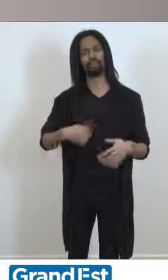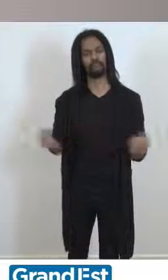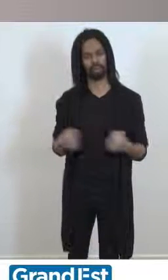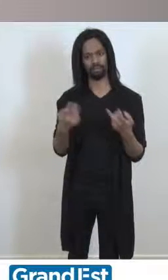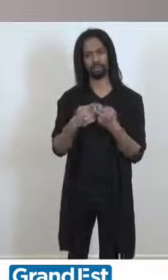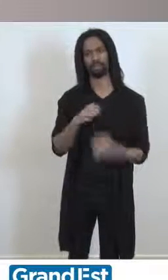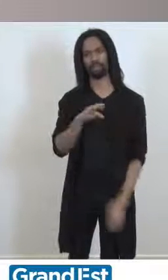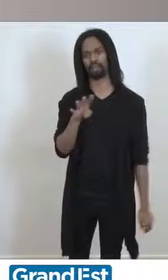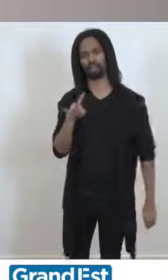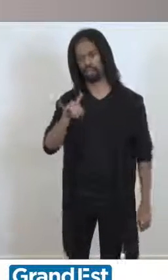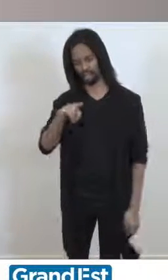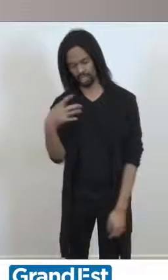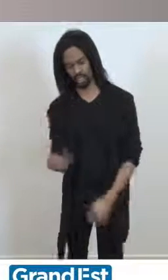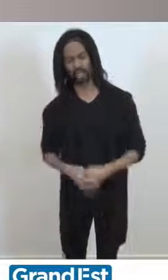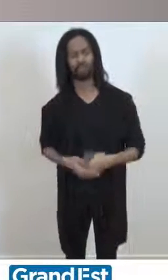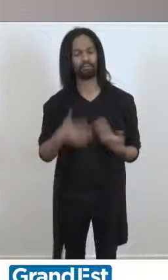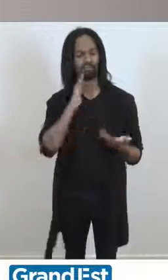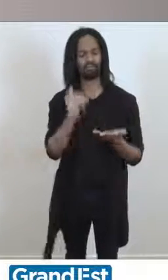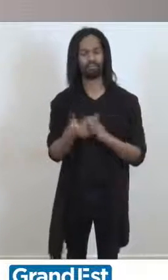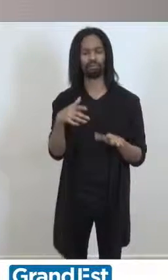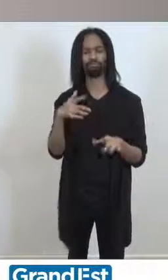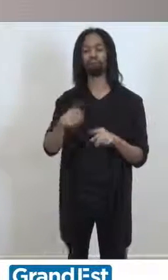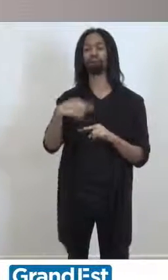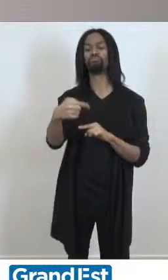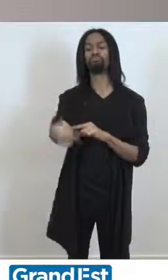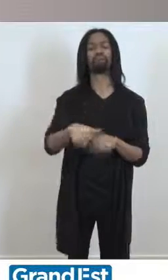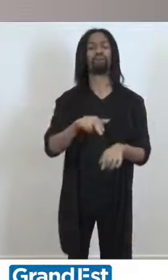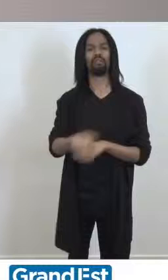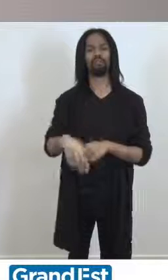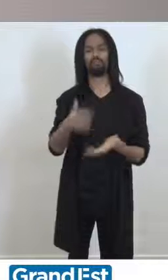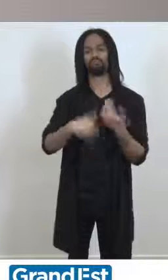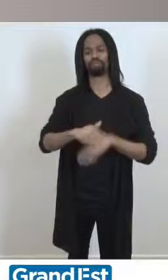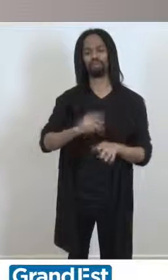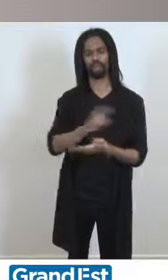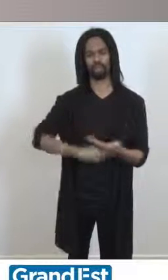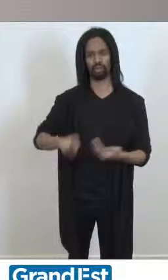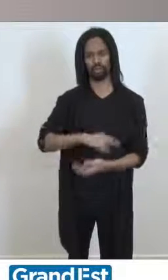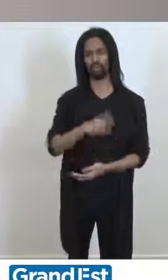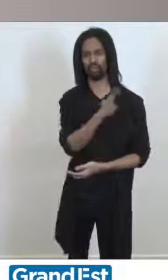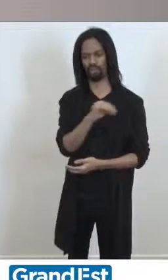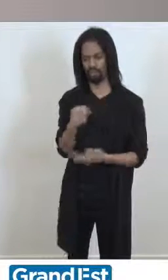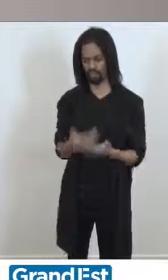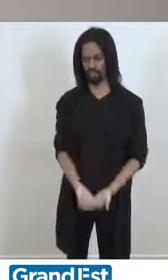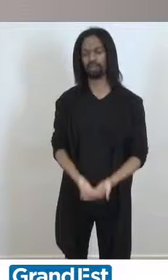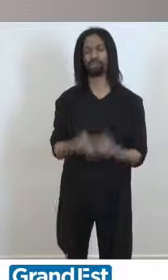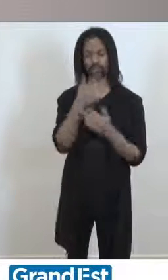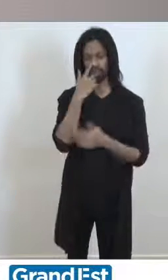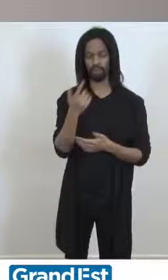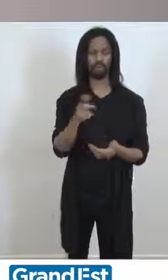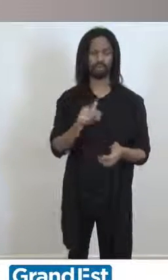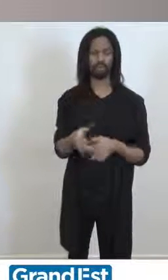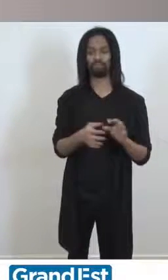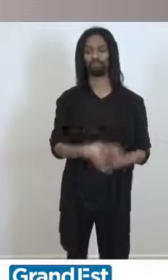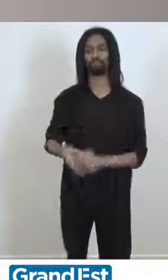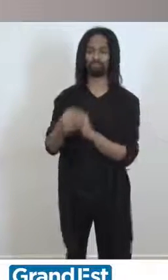reviendrons au-dessus, je pense, lors de la publication prochaine du schéma régional Biomasse. Biomasse. Je remarque en tout cas que ces documents budgétaires ne font pas état de l'éolien. Je